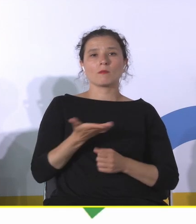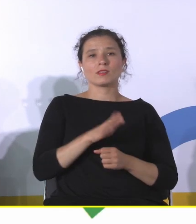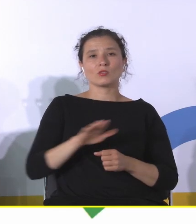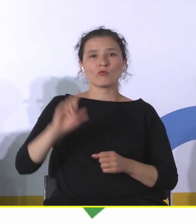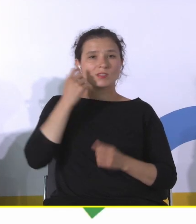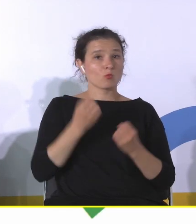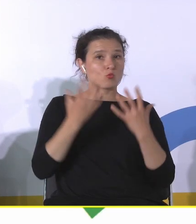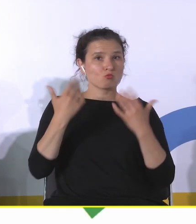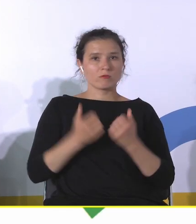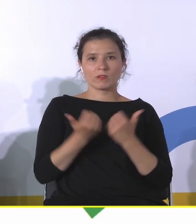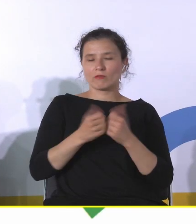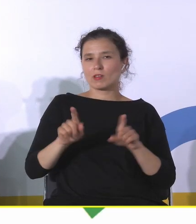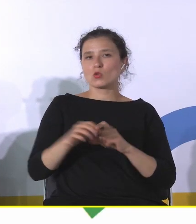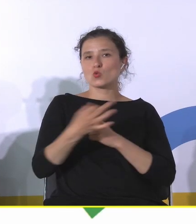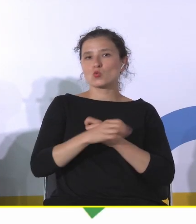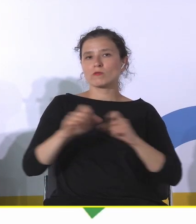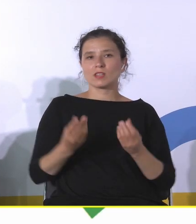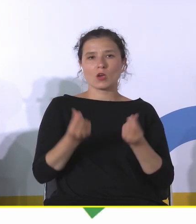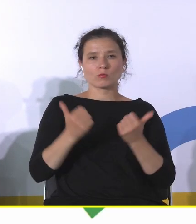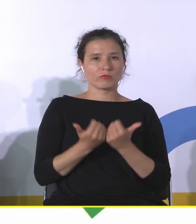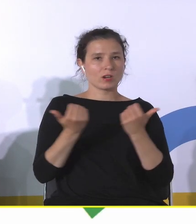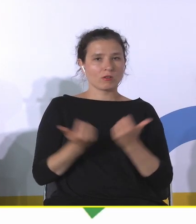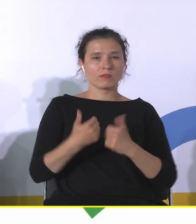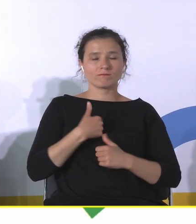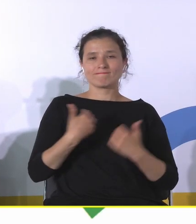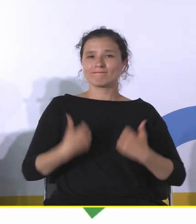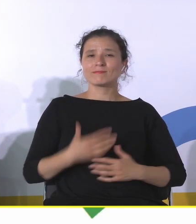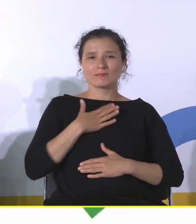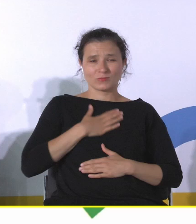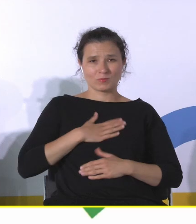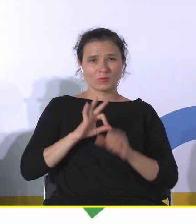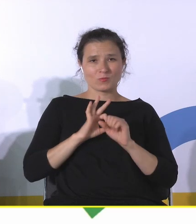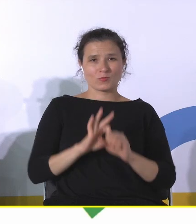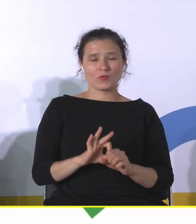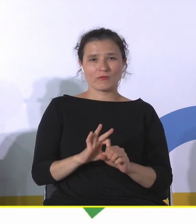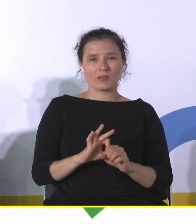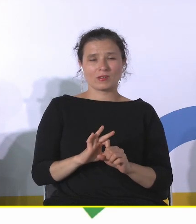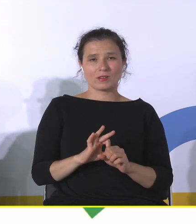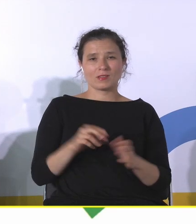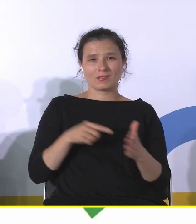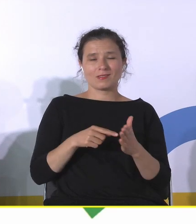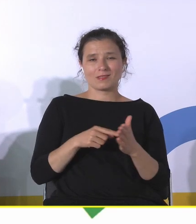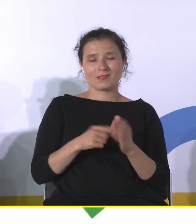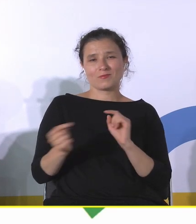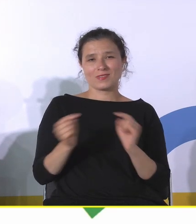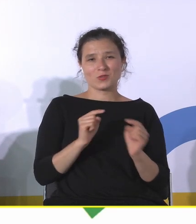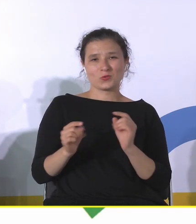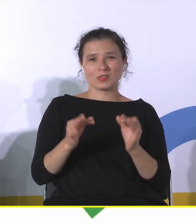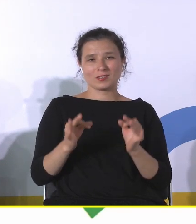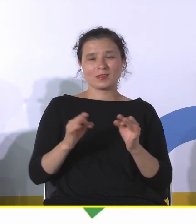Ekonomiczny w Krakowie i będę miał przyjemność prowadzić tą naszą dzisiejszą dyskusję.